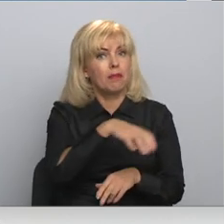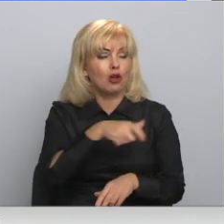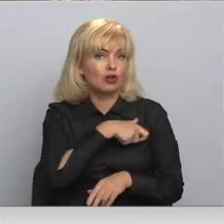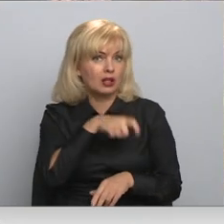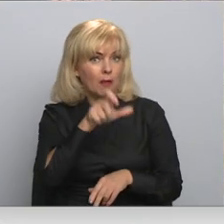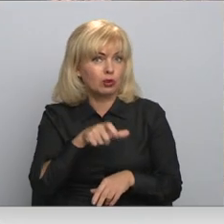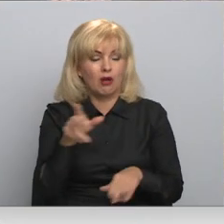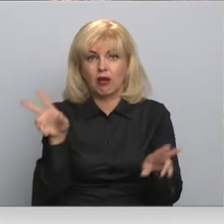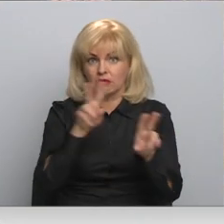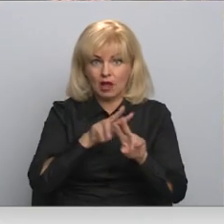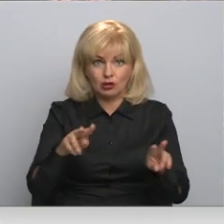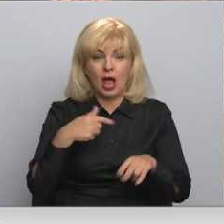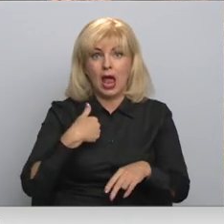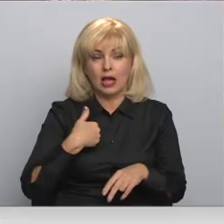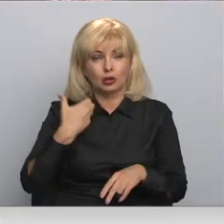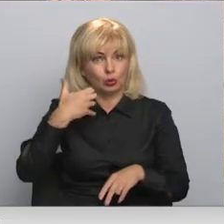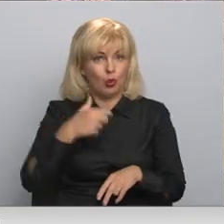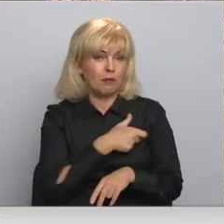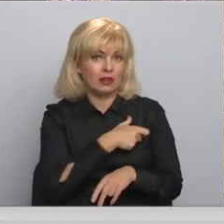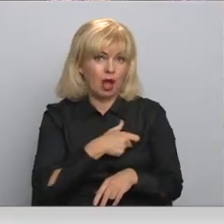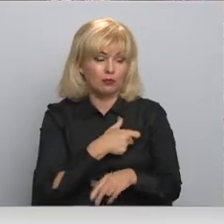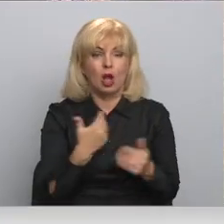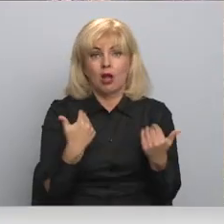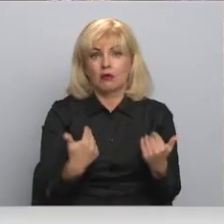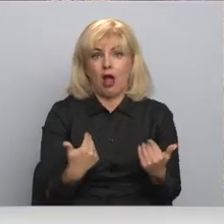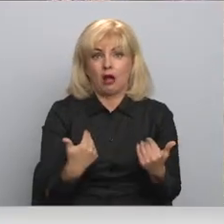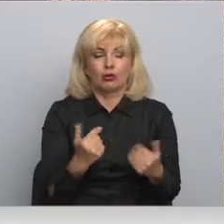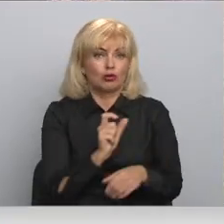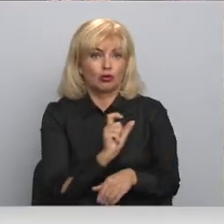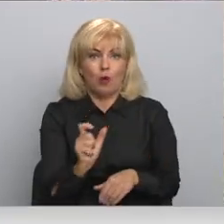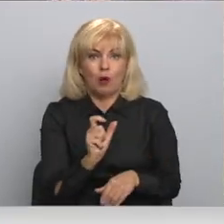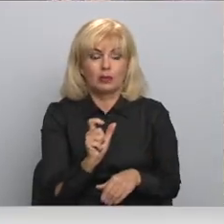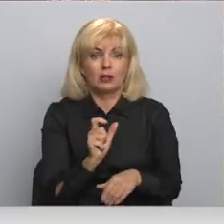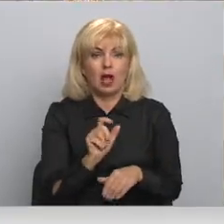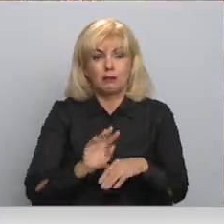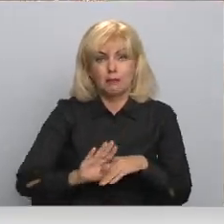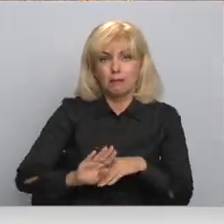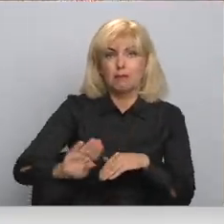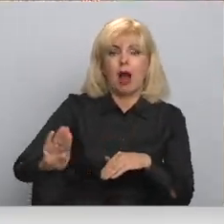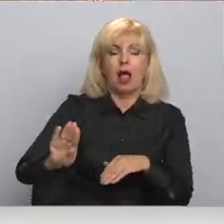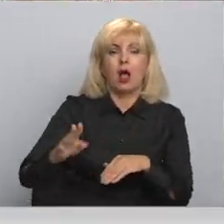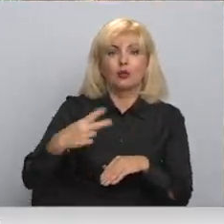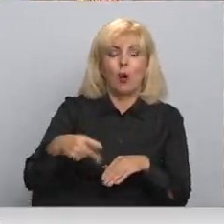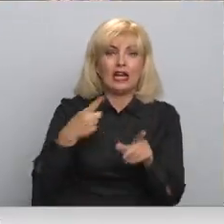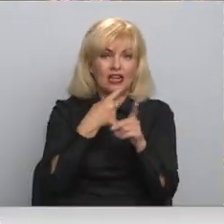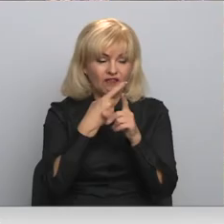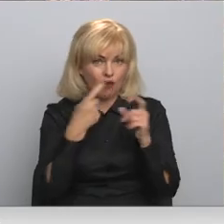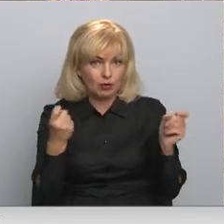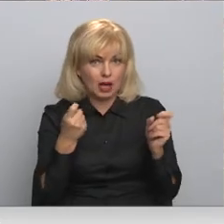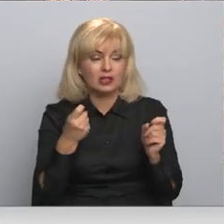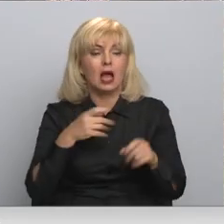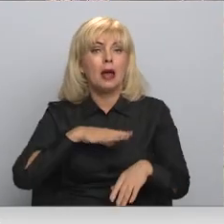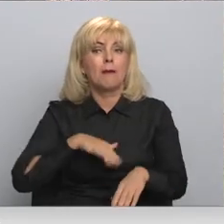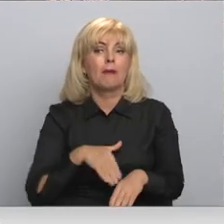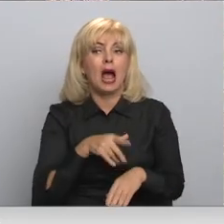neziņā. Es kā domas deputāts šobrīd arī esmu pastumts malā no informācijas. Pēc